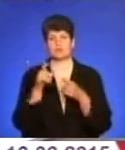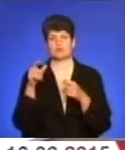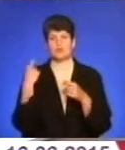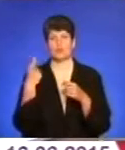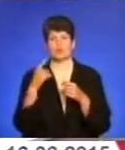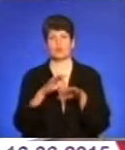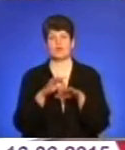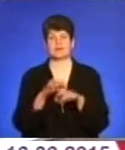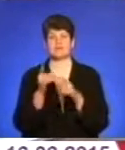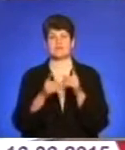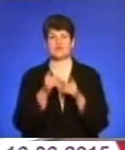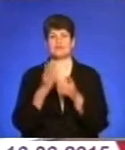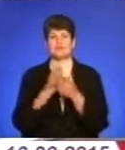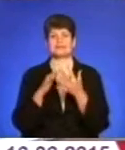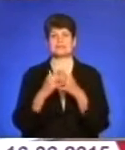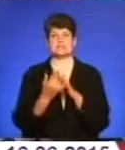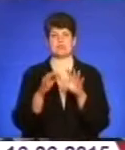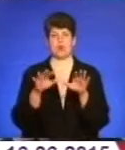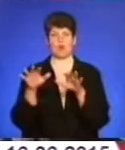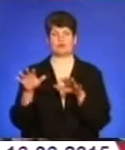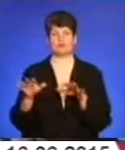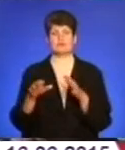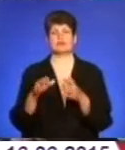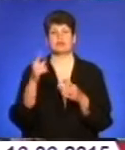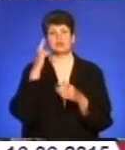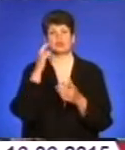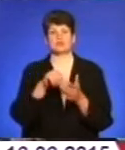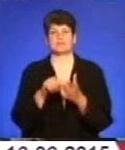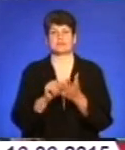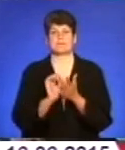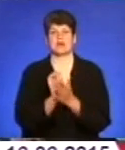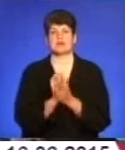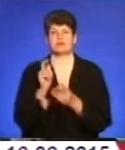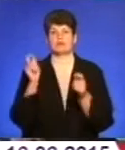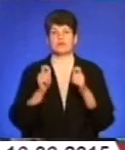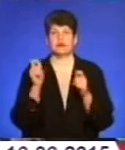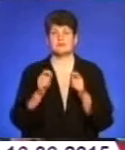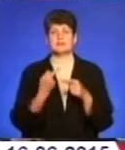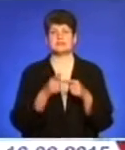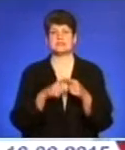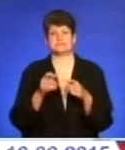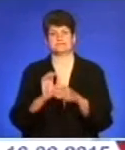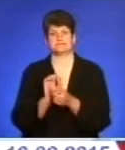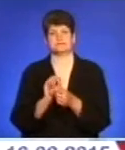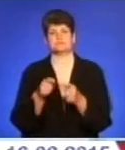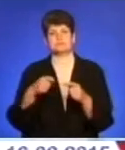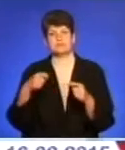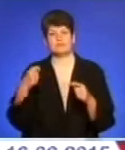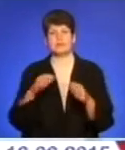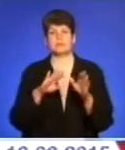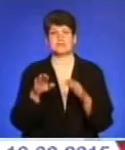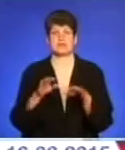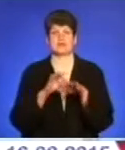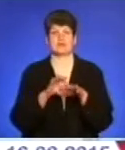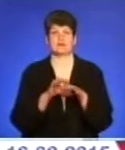проведення реформ мають самі сільські голови. На думку учасників прес-конференції, гальмо реформ – ті голови сільрад, які після проведення реформ